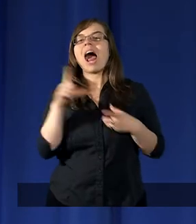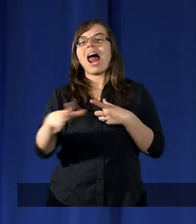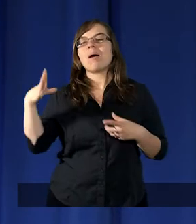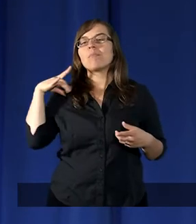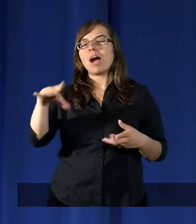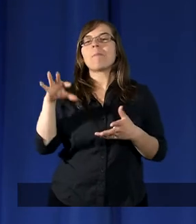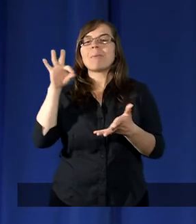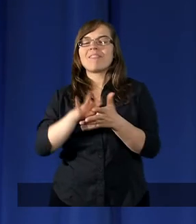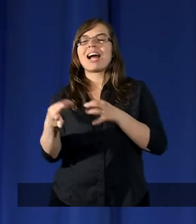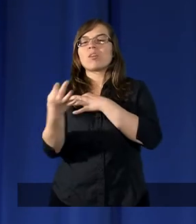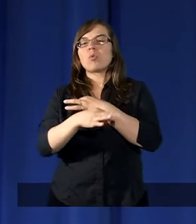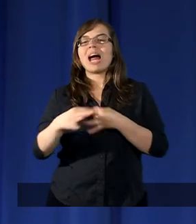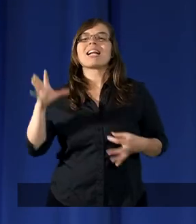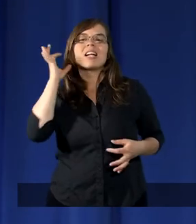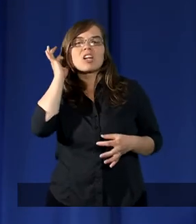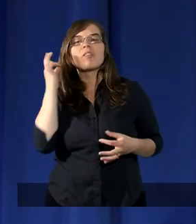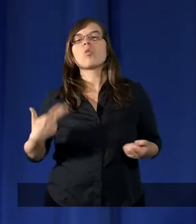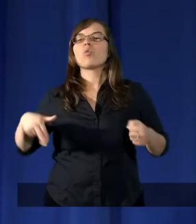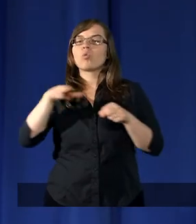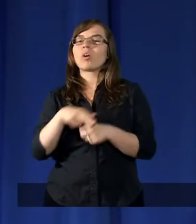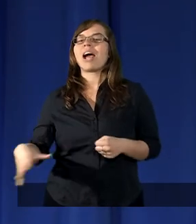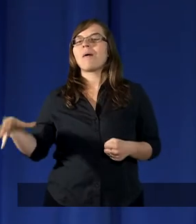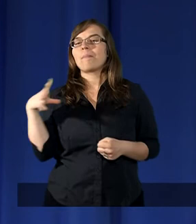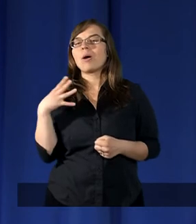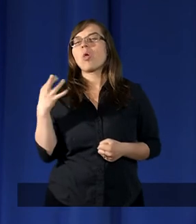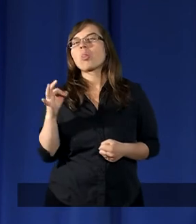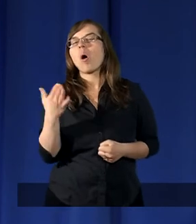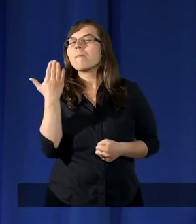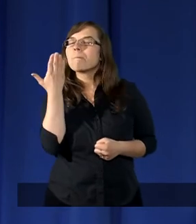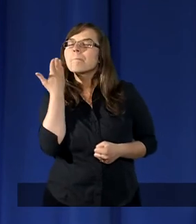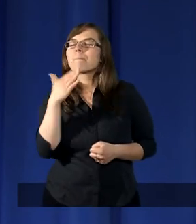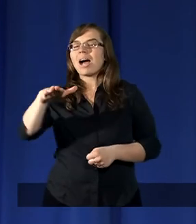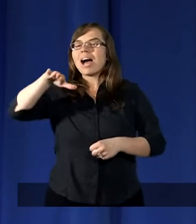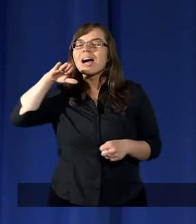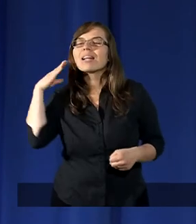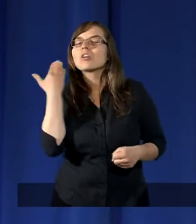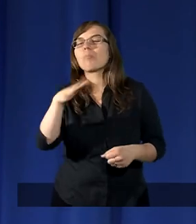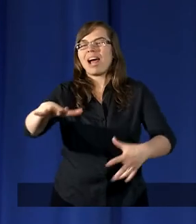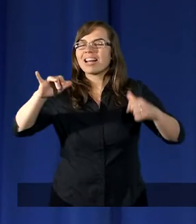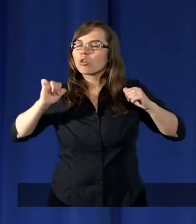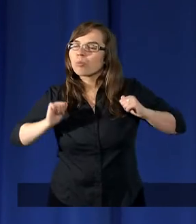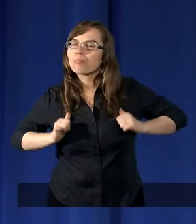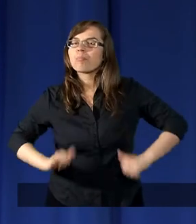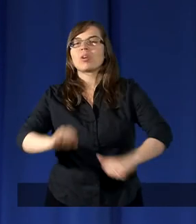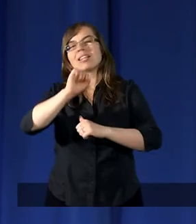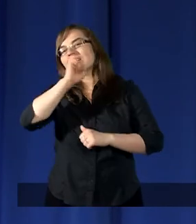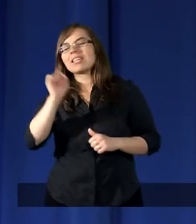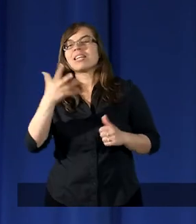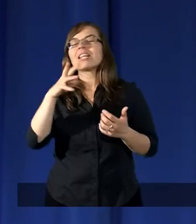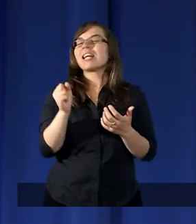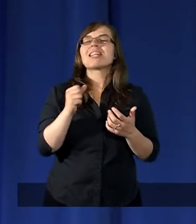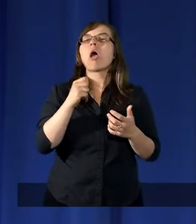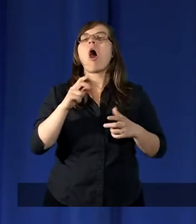studentka, dziewczyna, która była no bardzo taka spokojna, nigdy nie